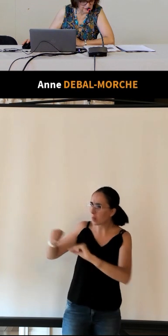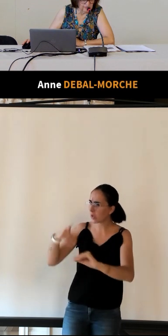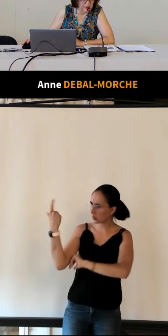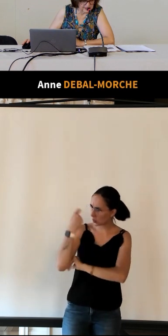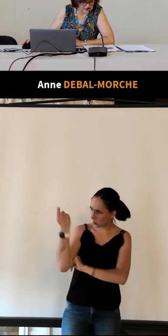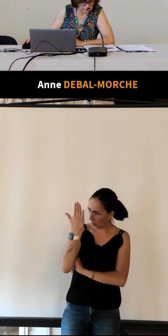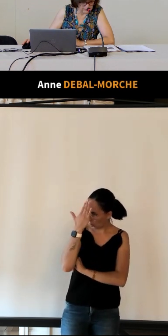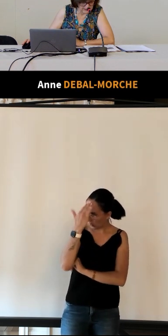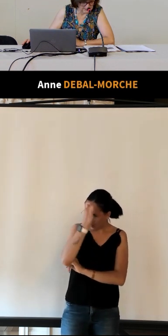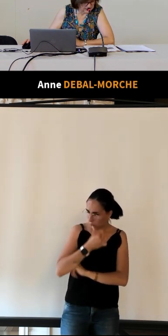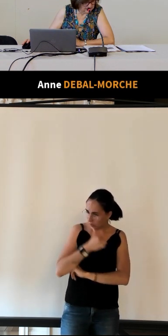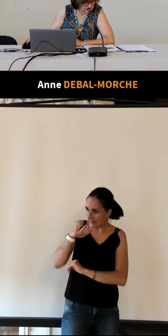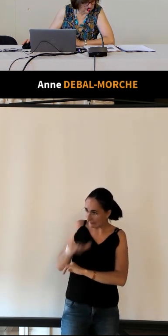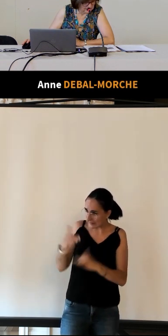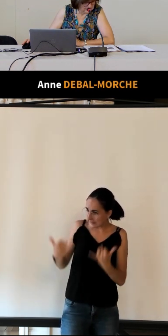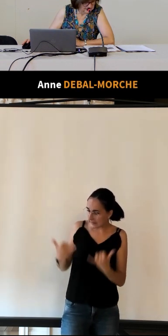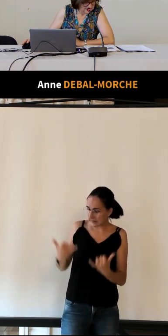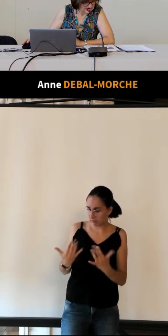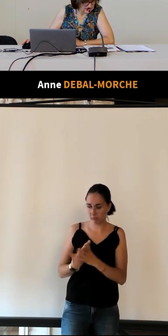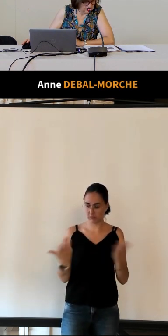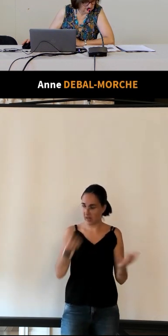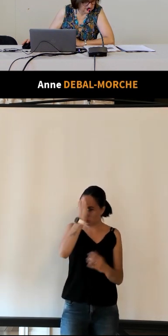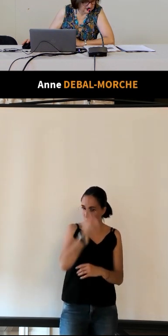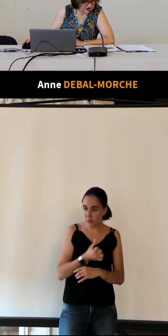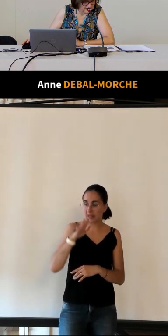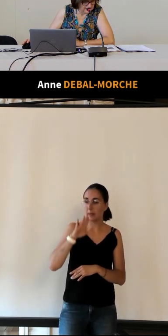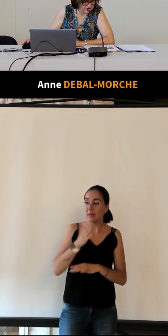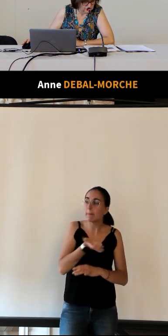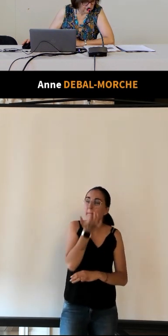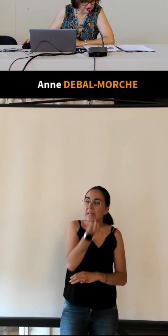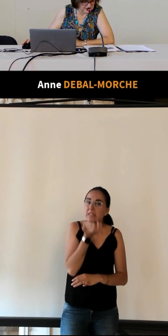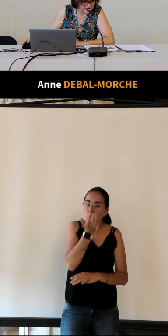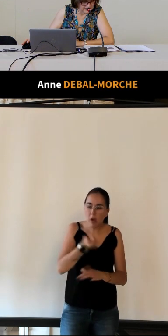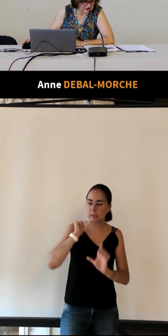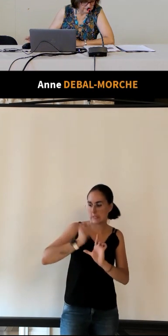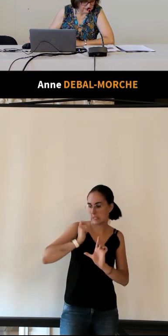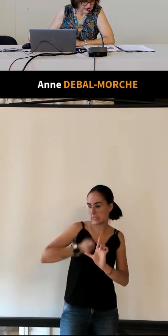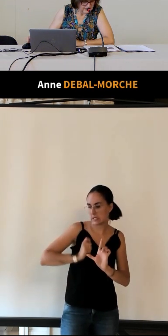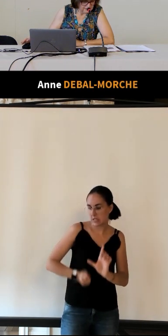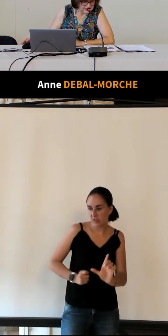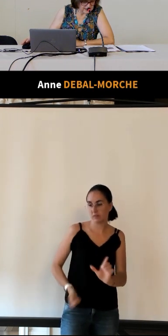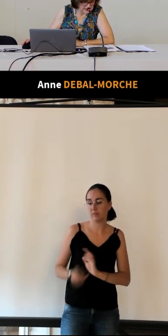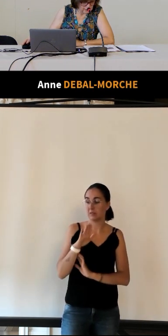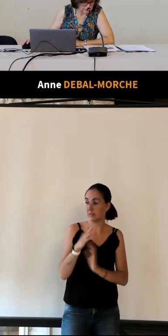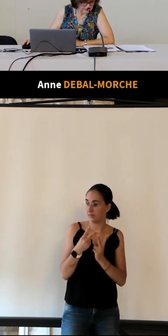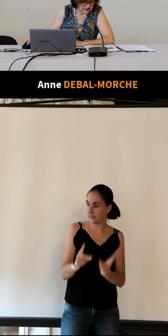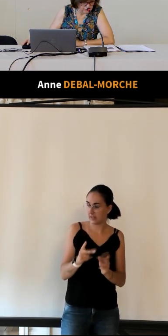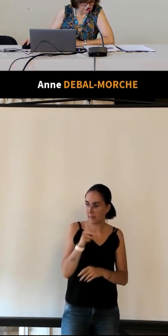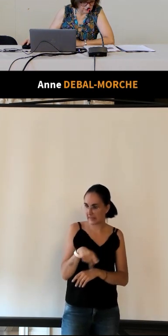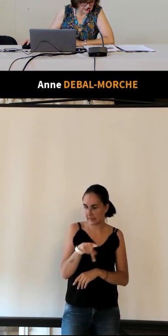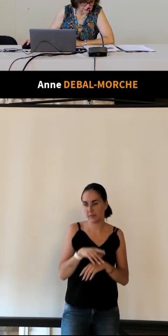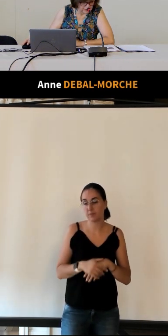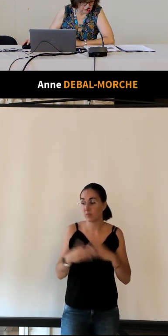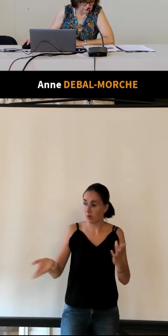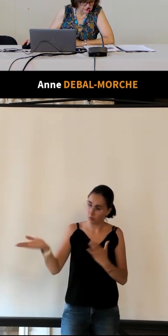voici le musée de la préhistoire âge de la pierre taillée du Grand Pressigny visitez-le et